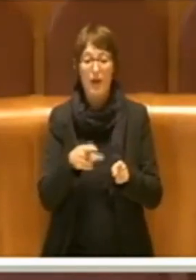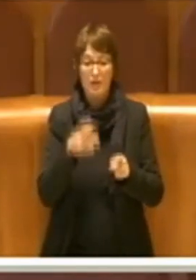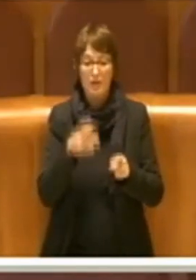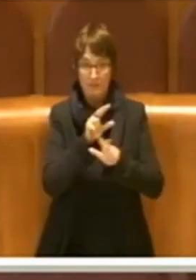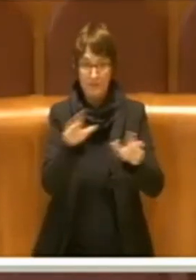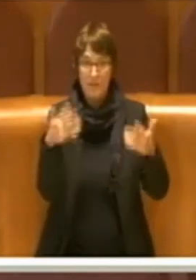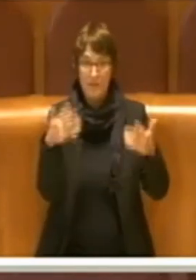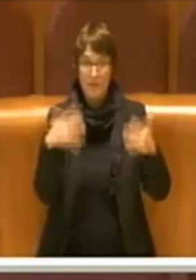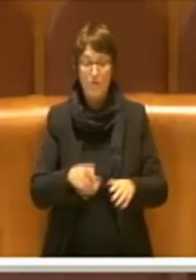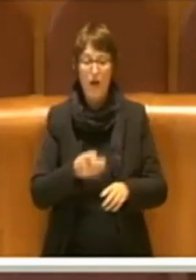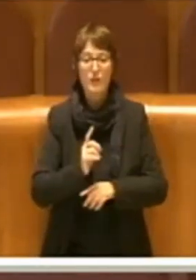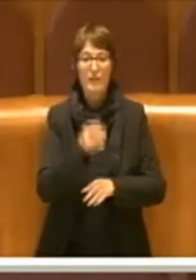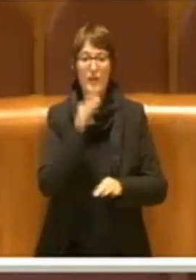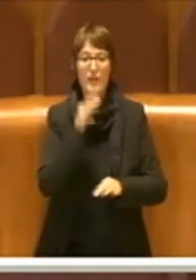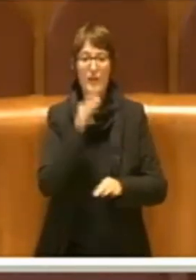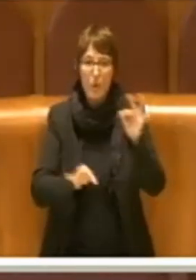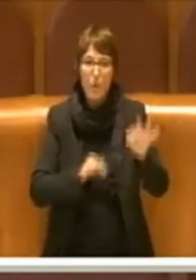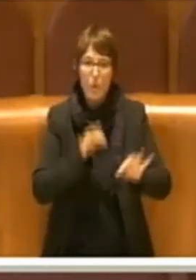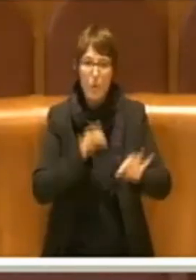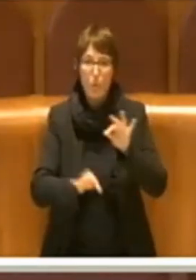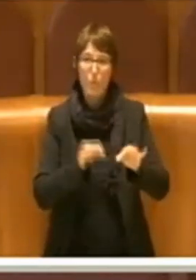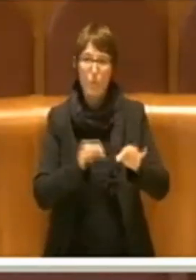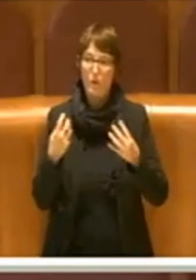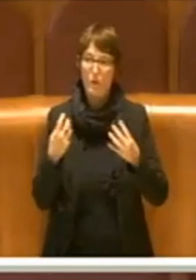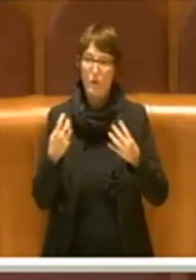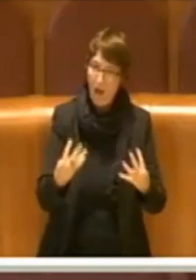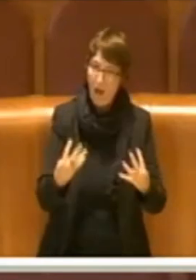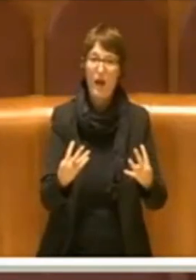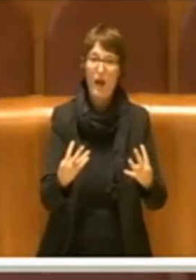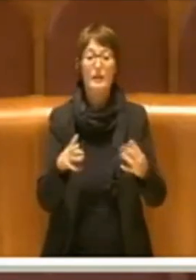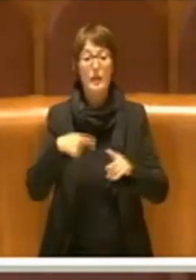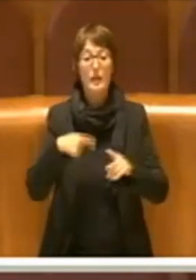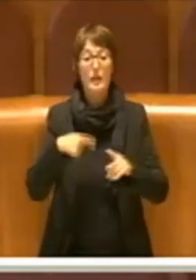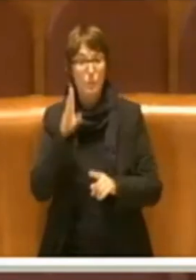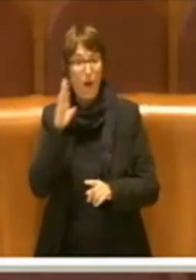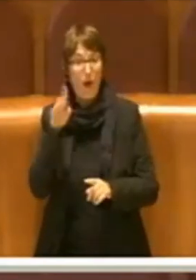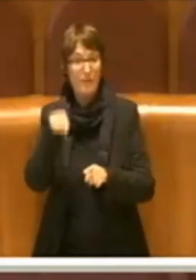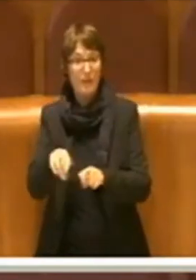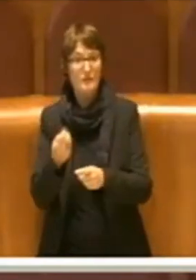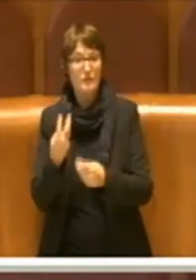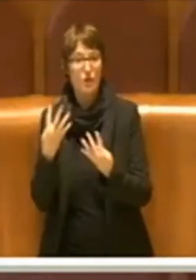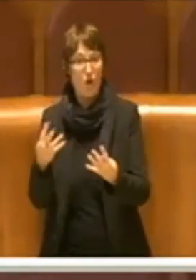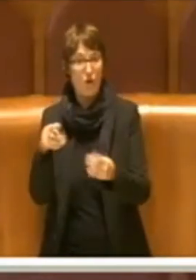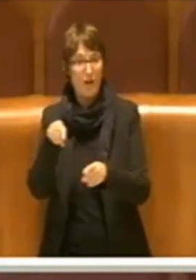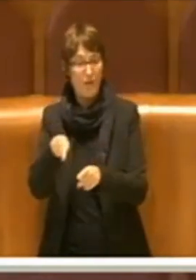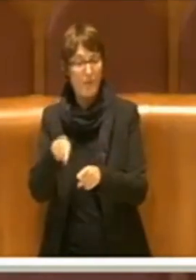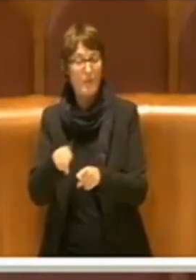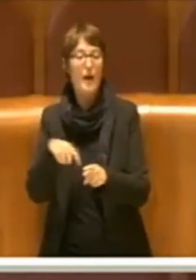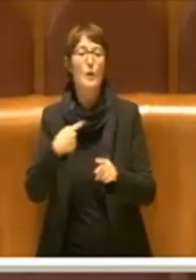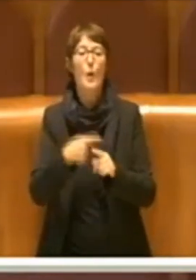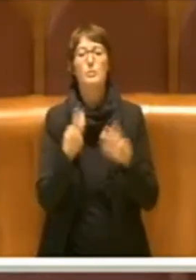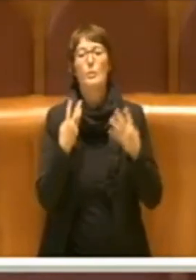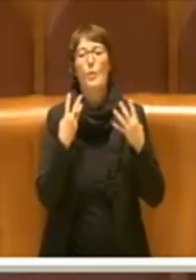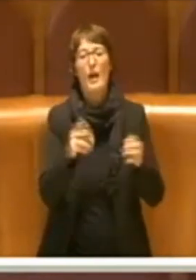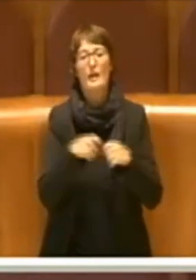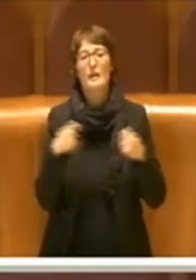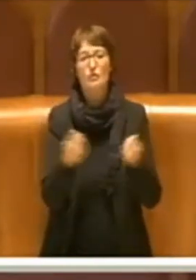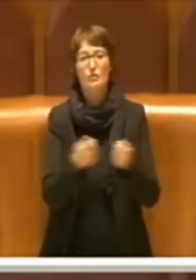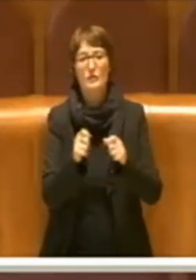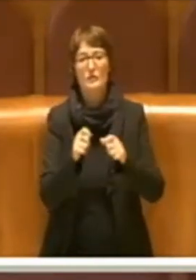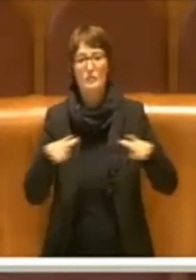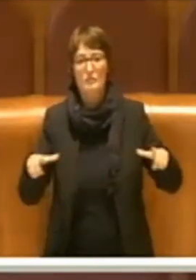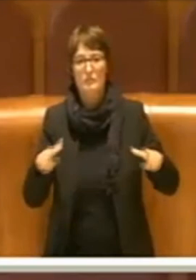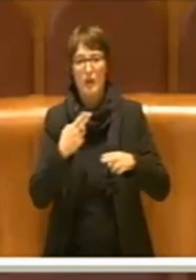che non solo ci sarà una maggiore attenzione a questo parco, ma proprio a tutti i parchi di Roma, ma proprio per lo sblocco di questo bando